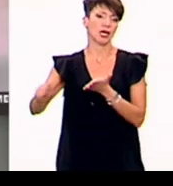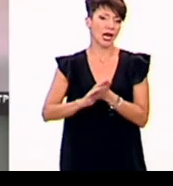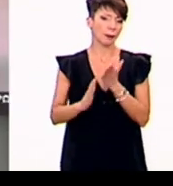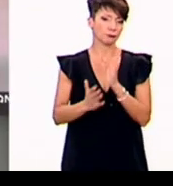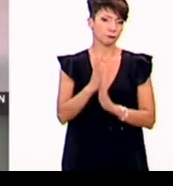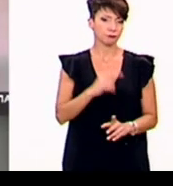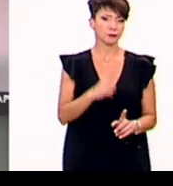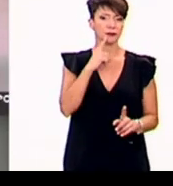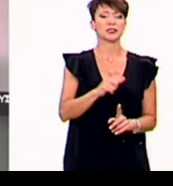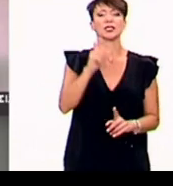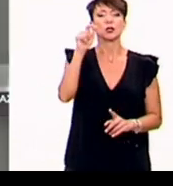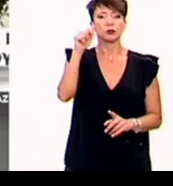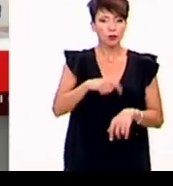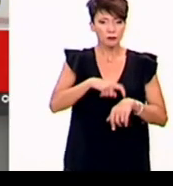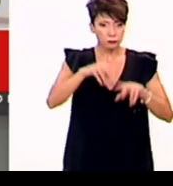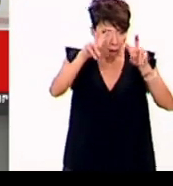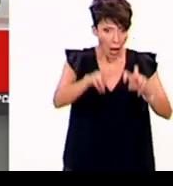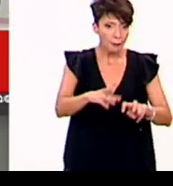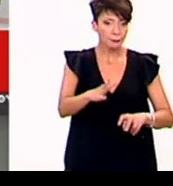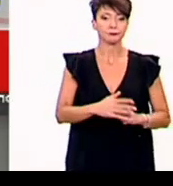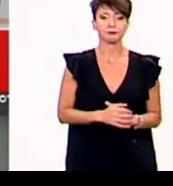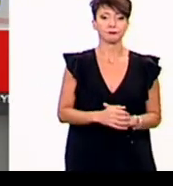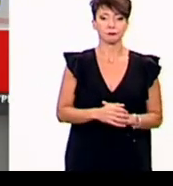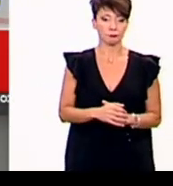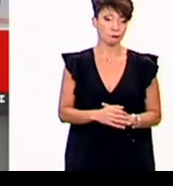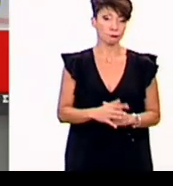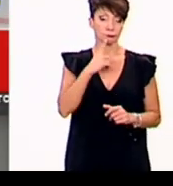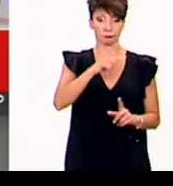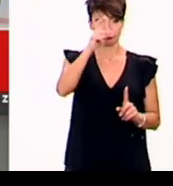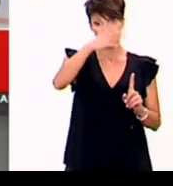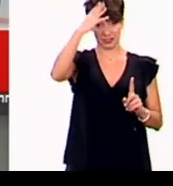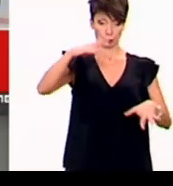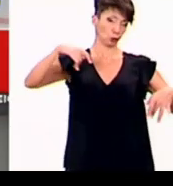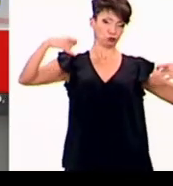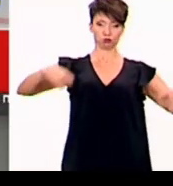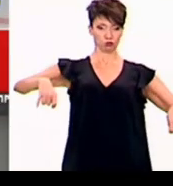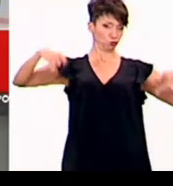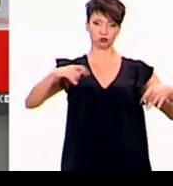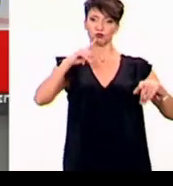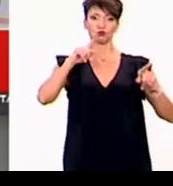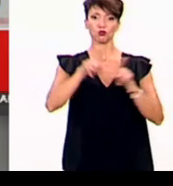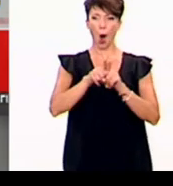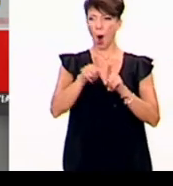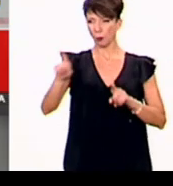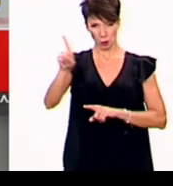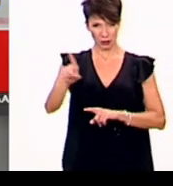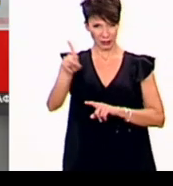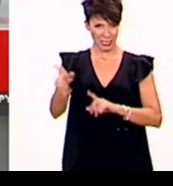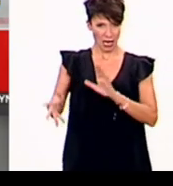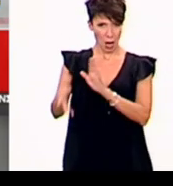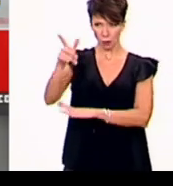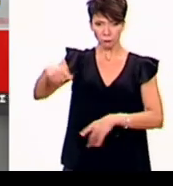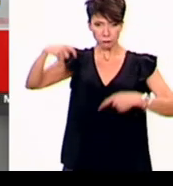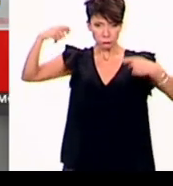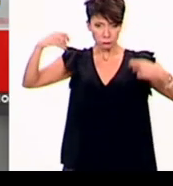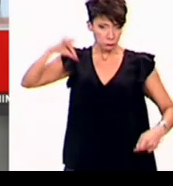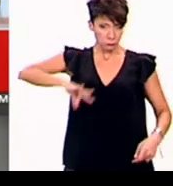πρέπει η κυρία Τασίαξ τον Δουλοπούλο τον αλέγξει. Ο Τσίπρας δεν ζει τη ζωή των Αγγιστάνων όπως οι πολιτικοί μας αντίπαλοι που έχουν γίνει ζάμπλουτοι